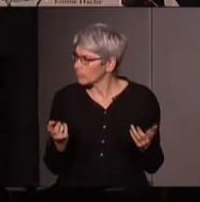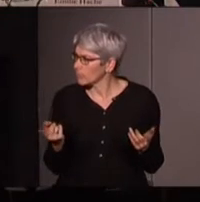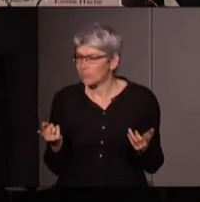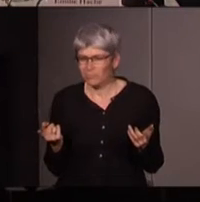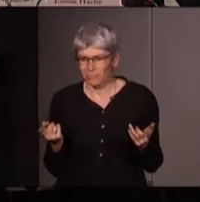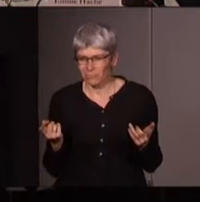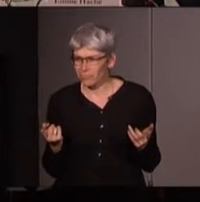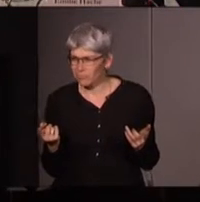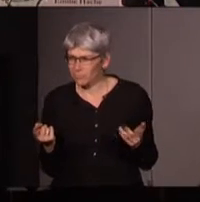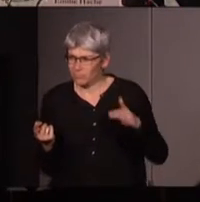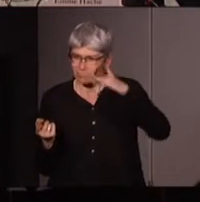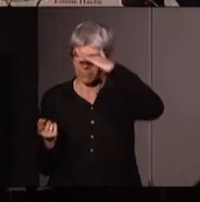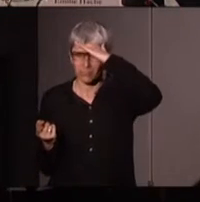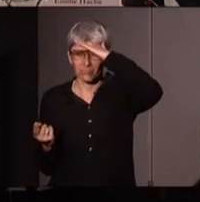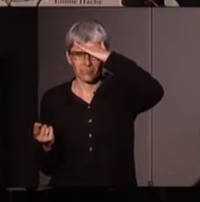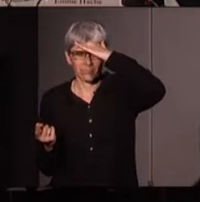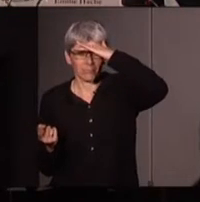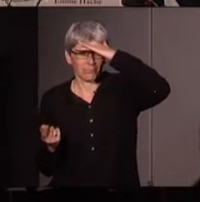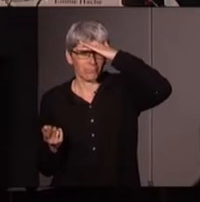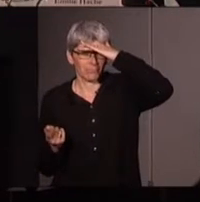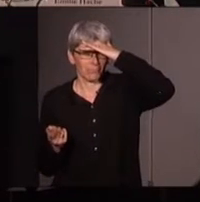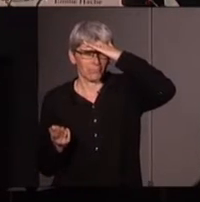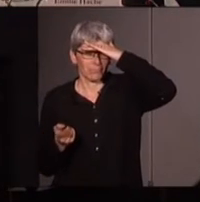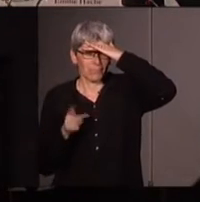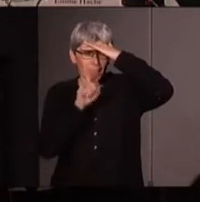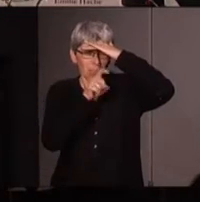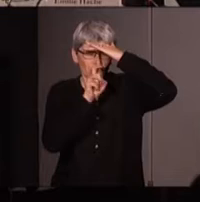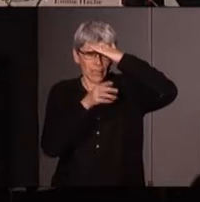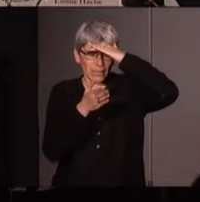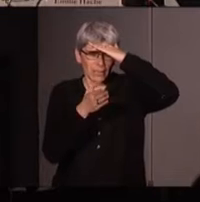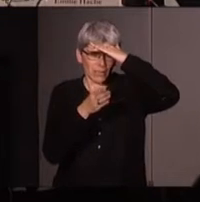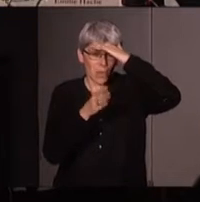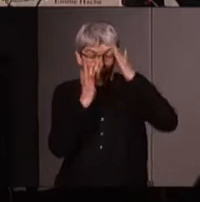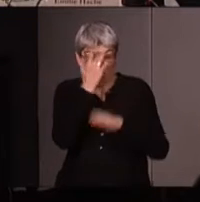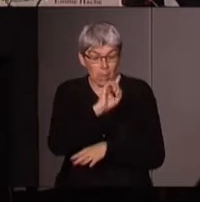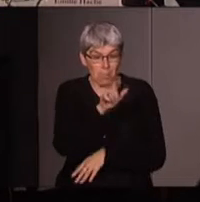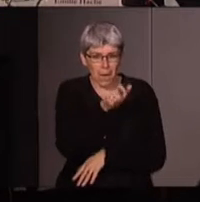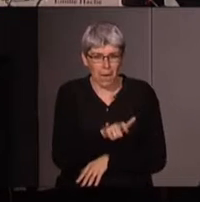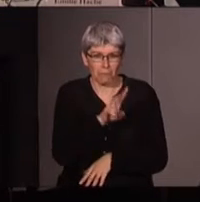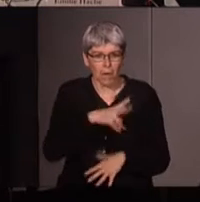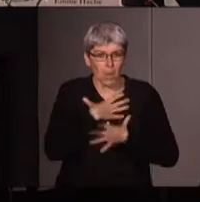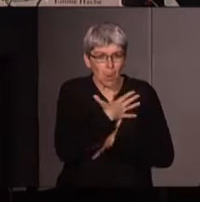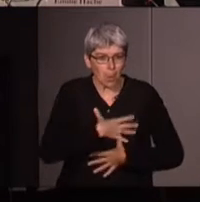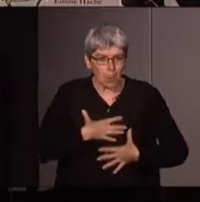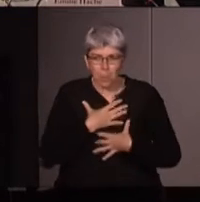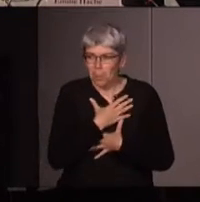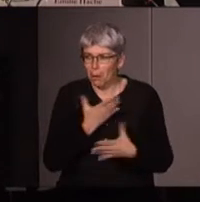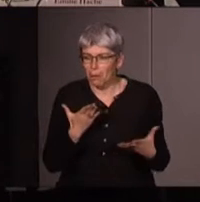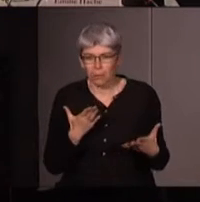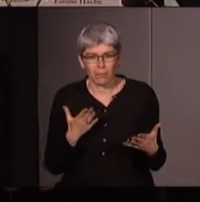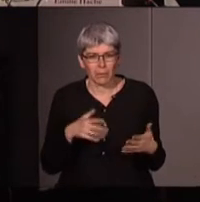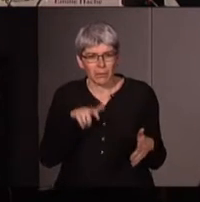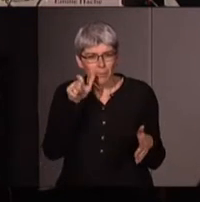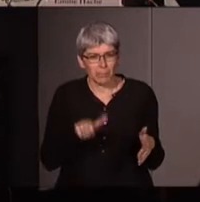Sylvia Donkbe Federici c'est ça Caliban et la sorcière je ne la connais pas mais je suis ravie qu'il y quelqu'un